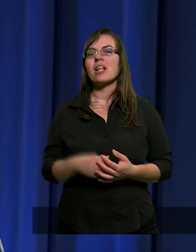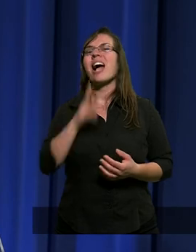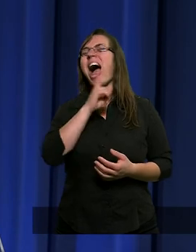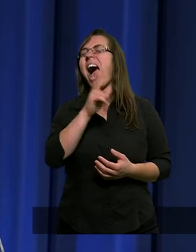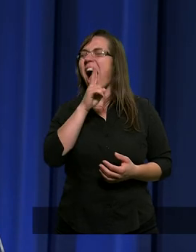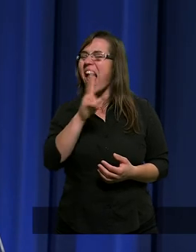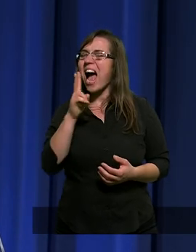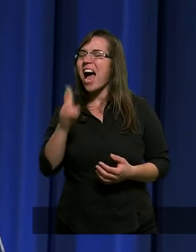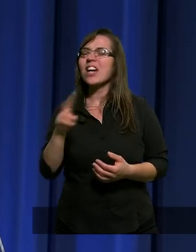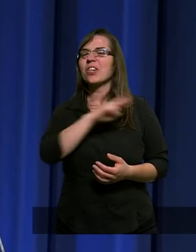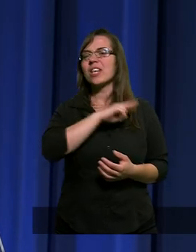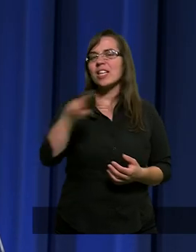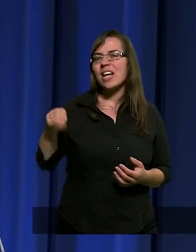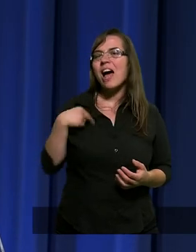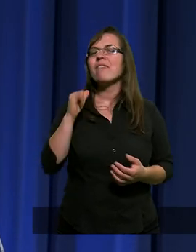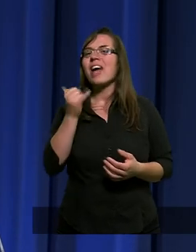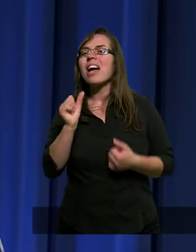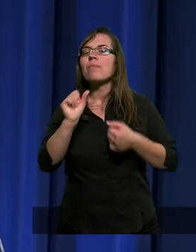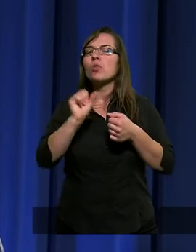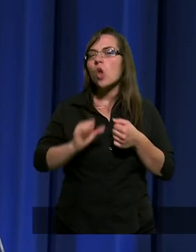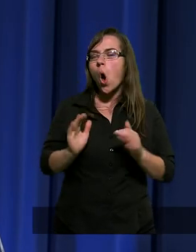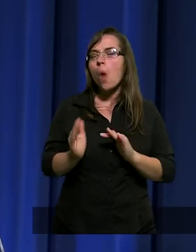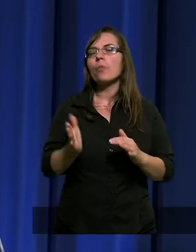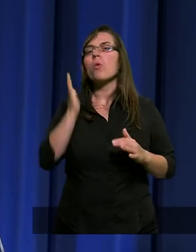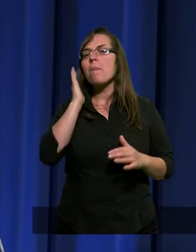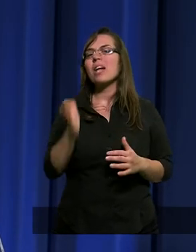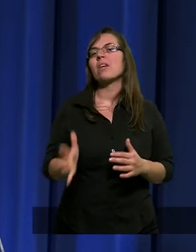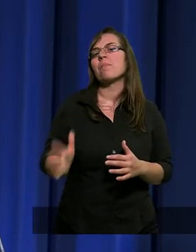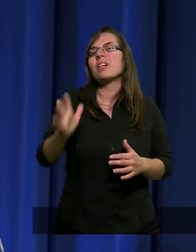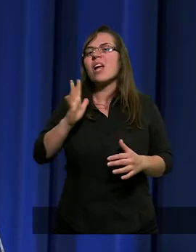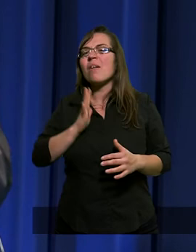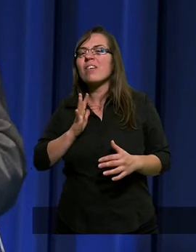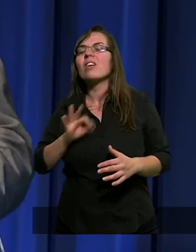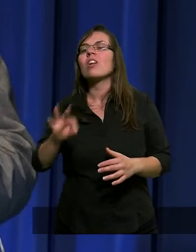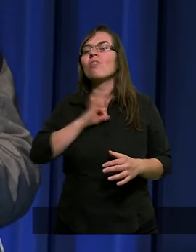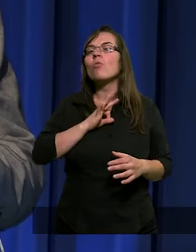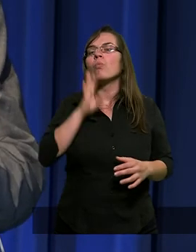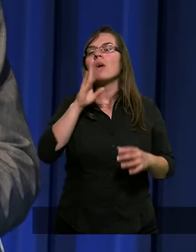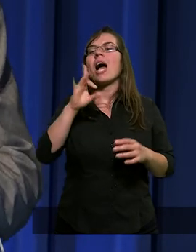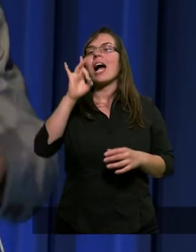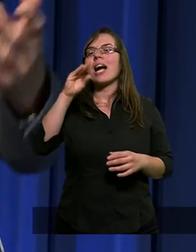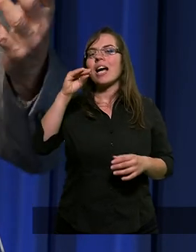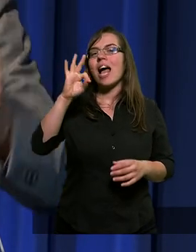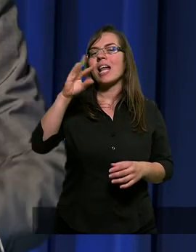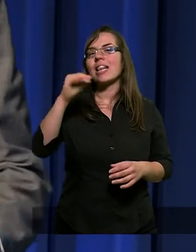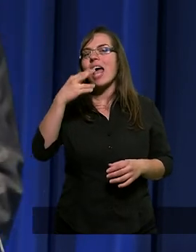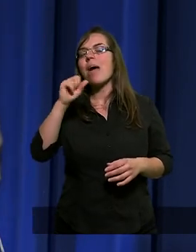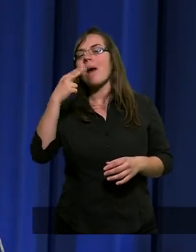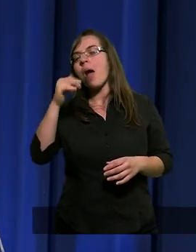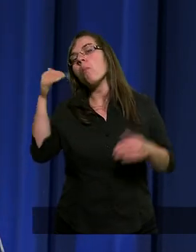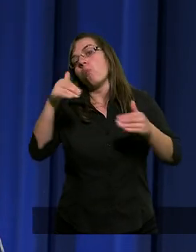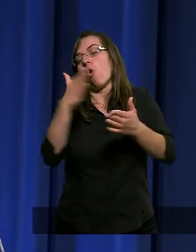każdy z nas w jakim stopniu będzie przeżywał swoje getsemany. A może już